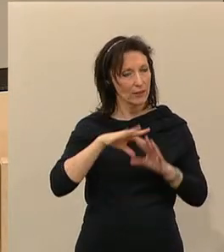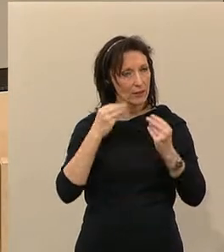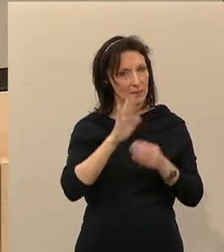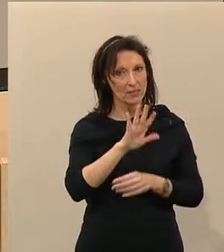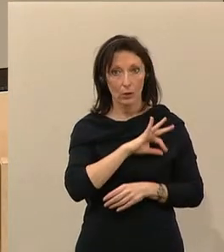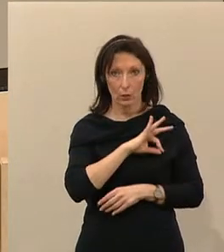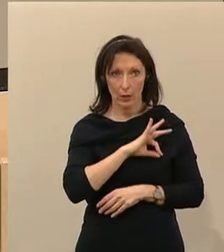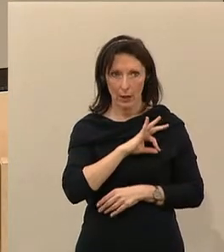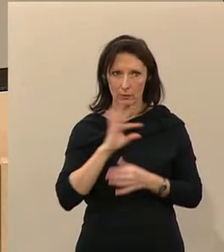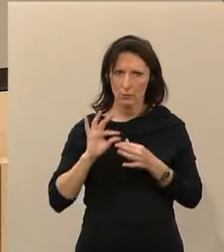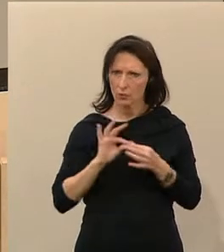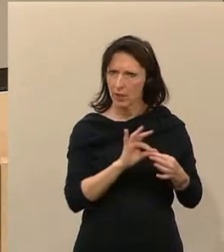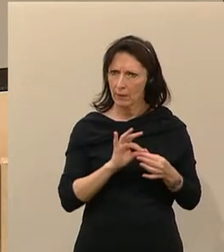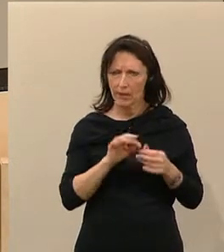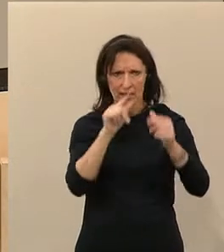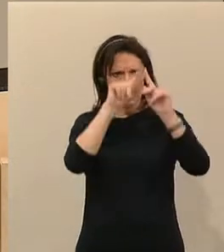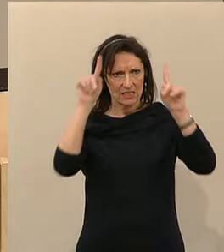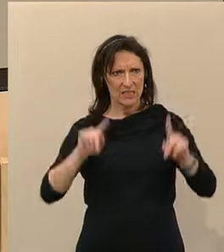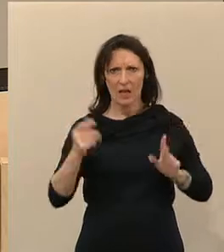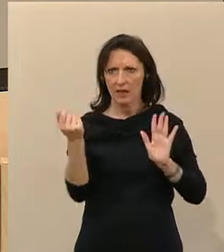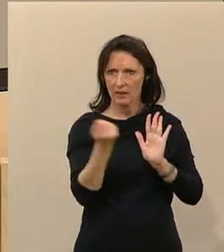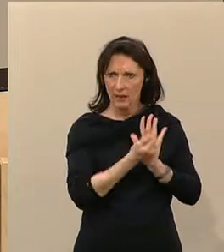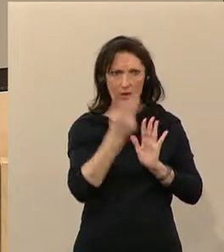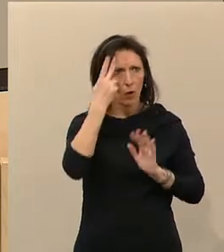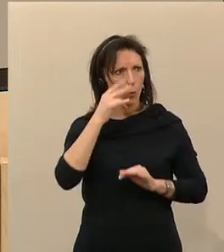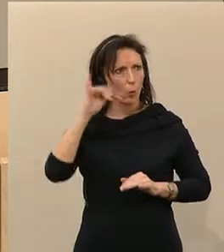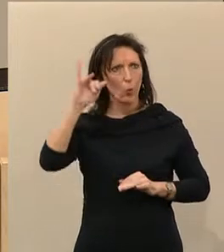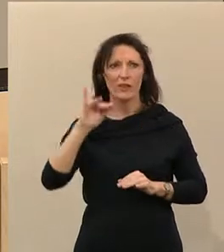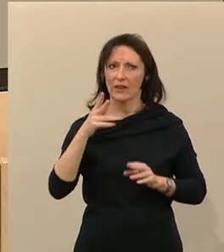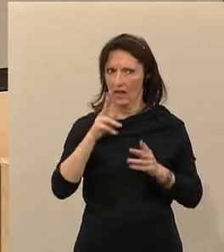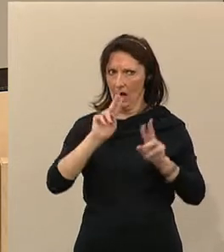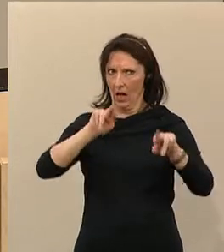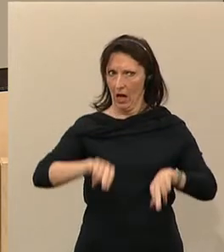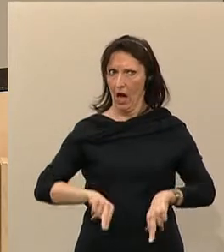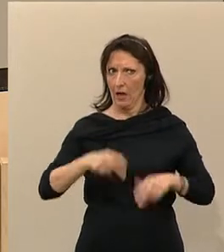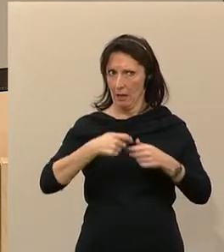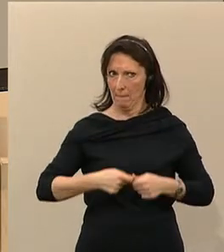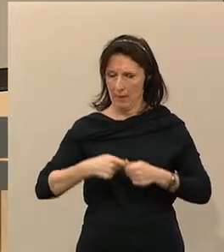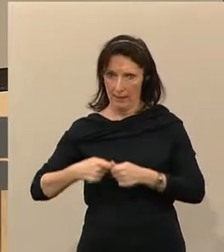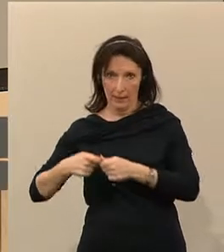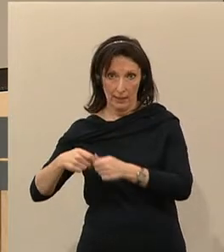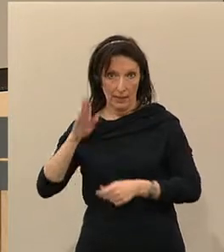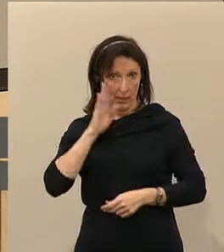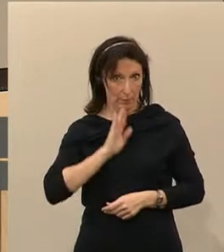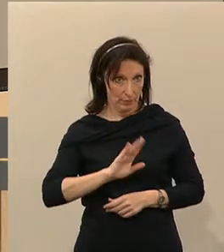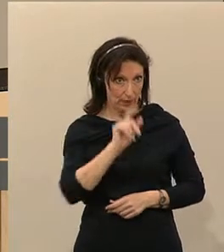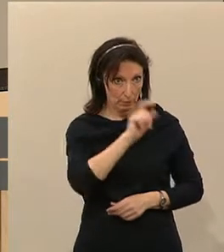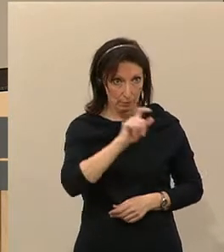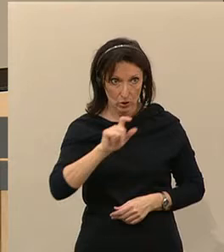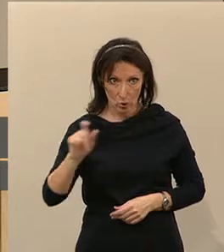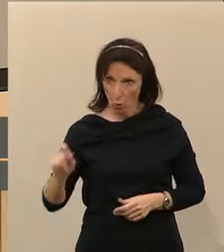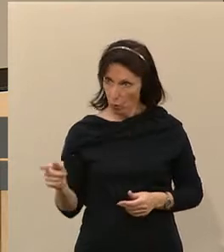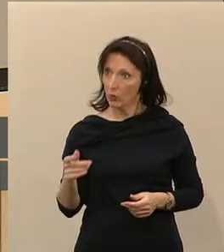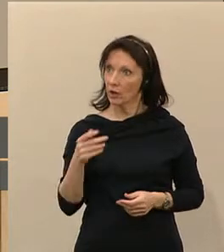betreffend Zertifizierung für Mitglieder des Universitätsrates. Ich bitte jene Damen und Herren, die für den